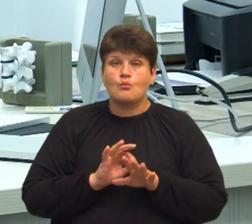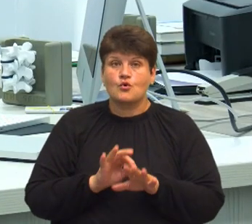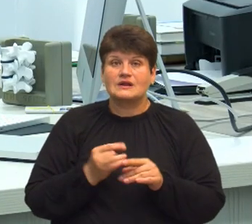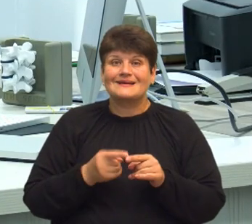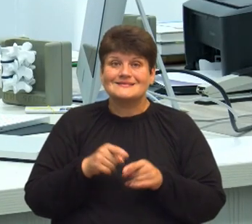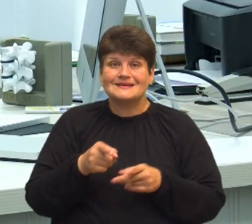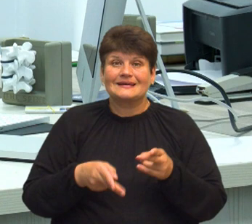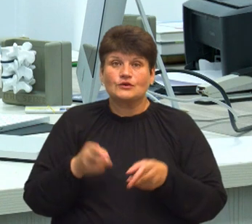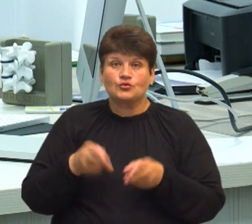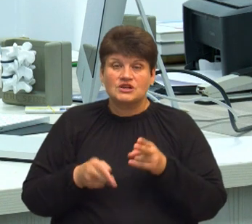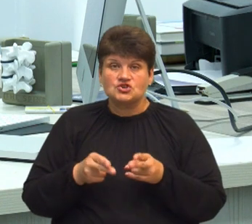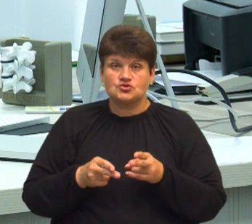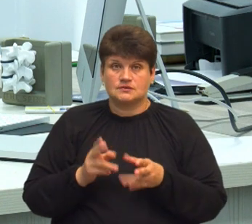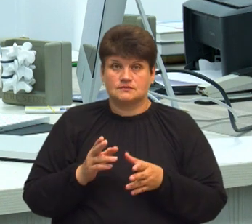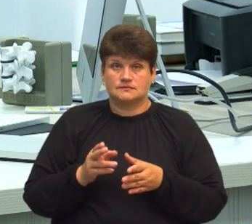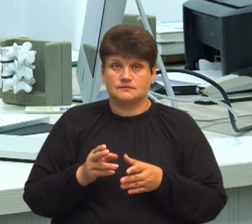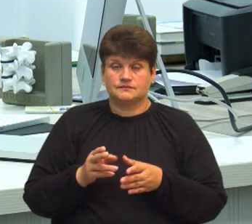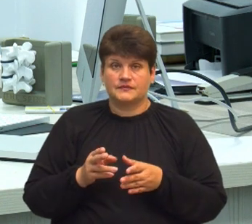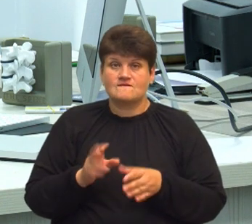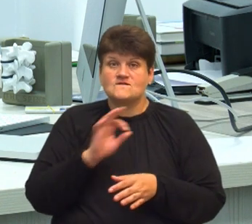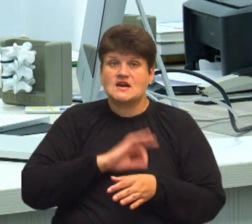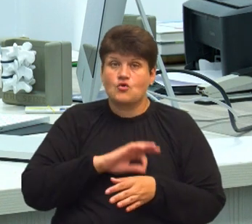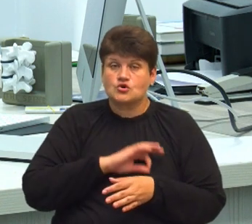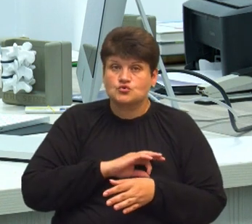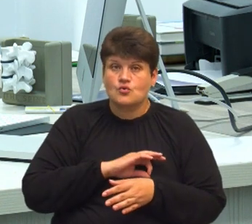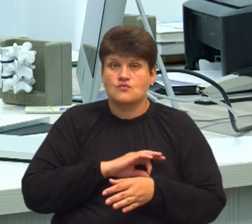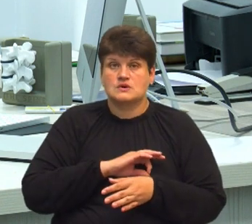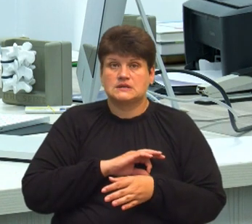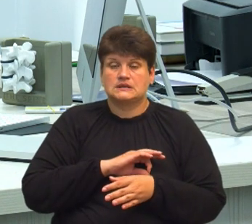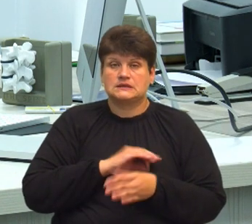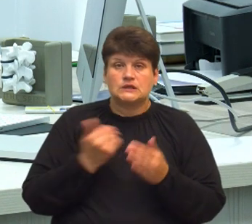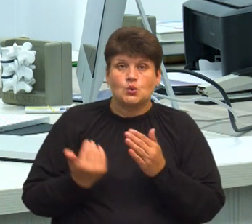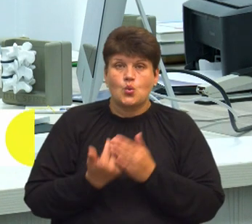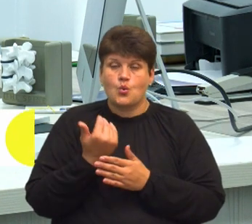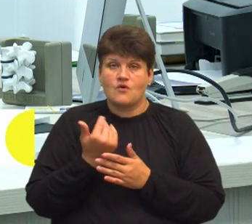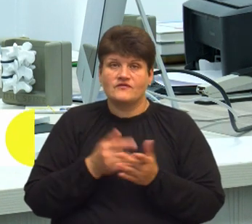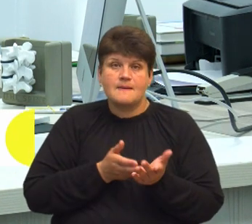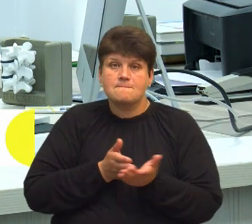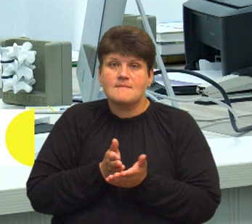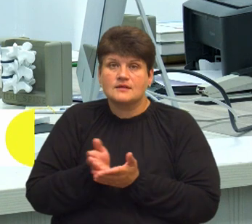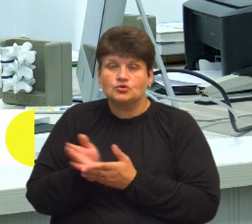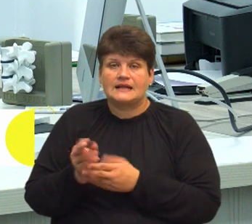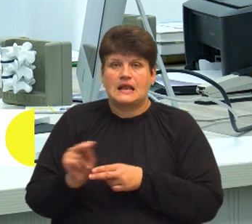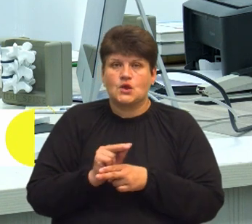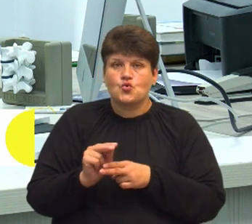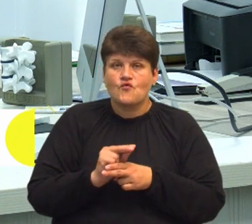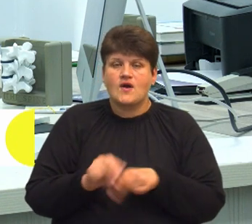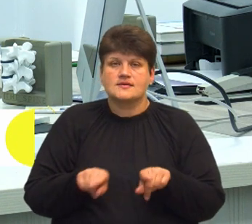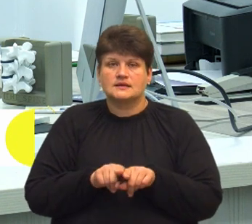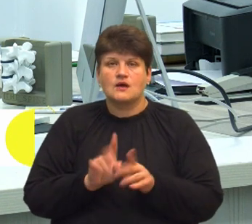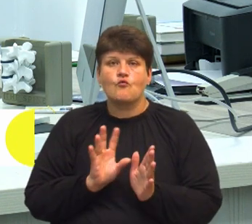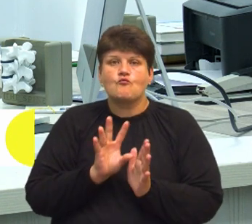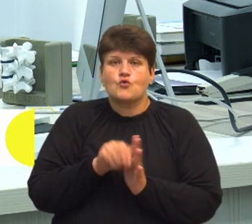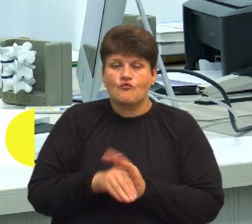хірургічні втручання, використовувати ці новітні методи лікування, а також впроваджувати їх